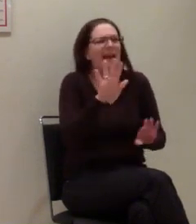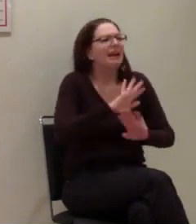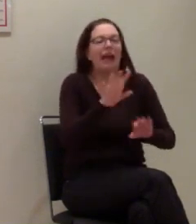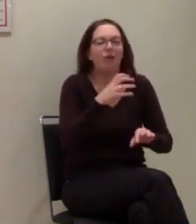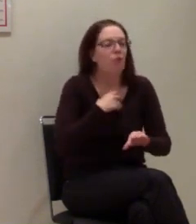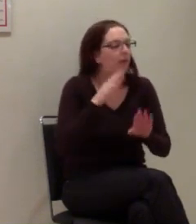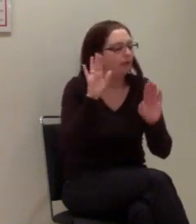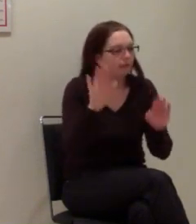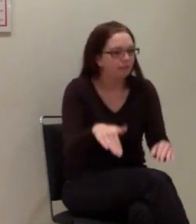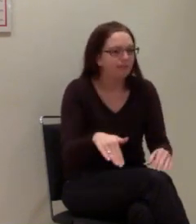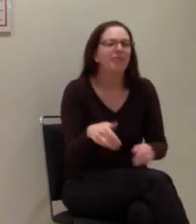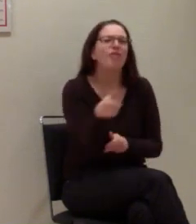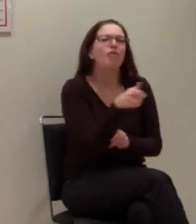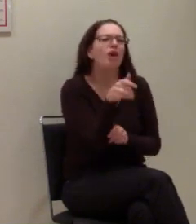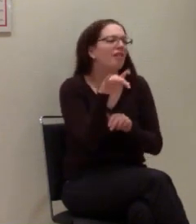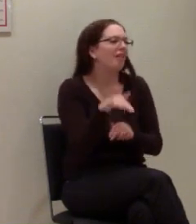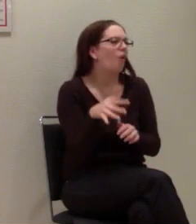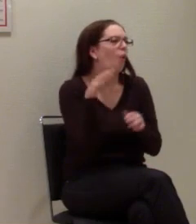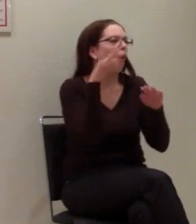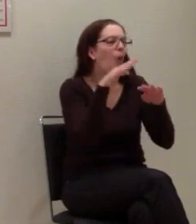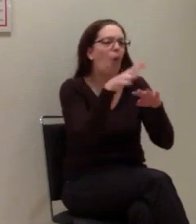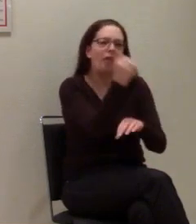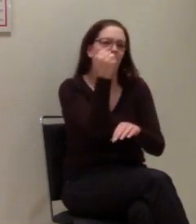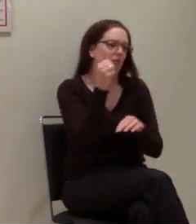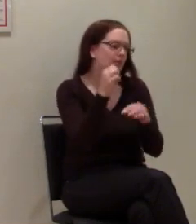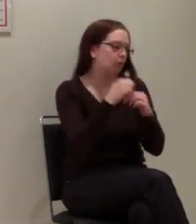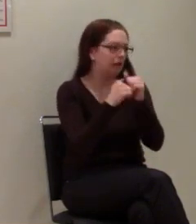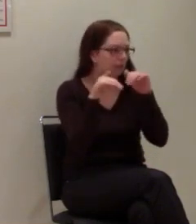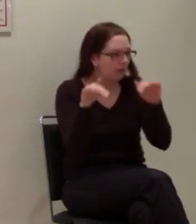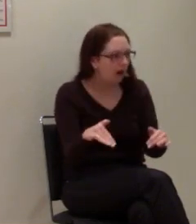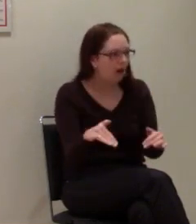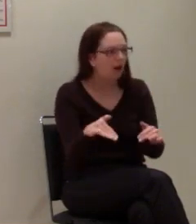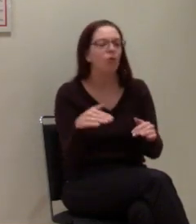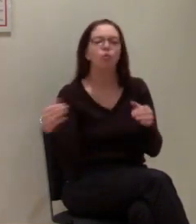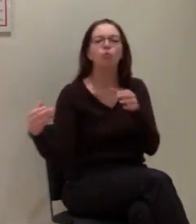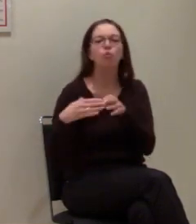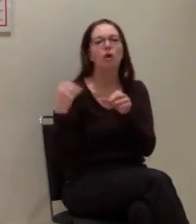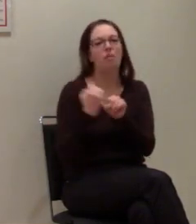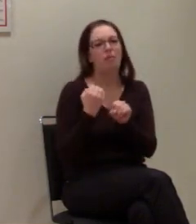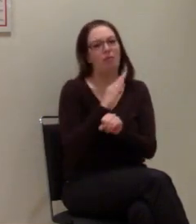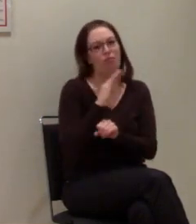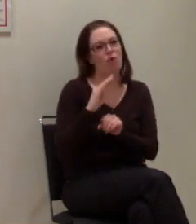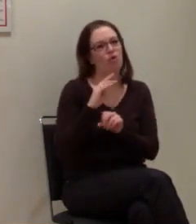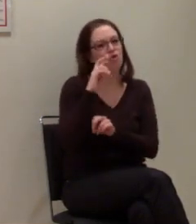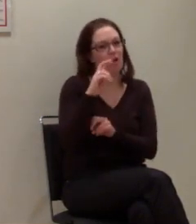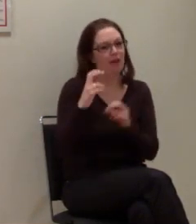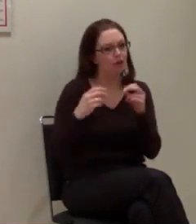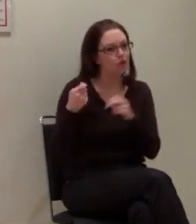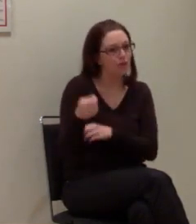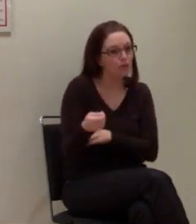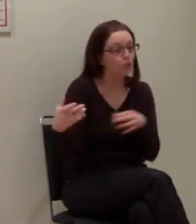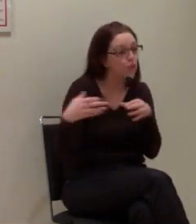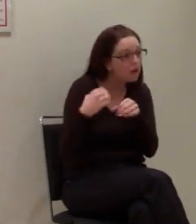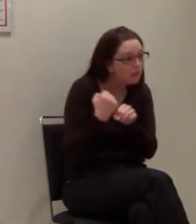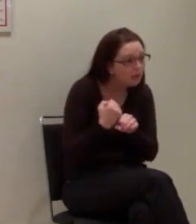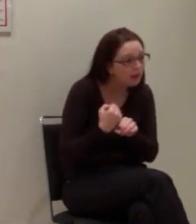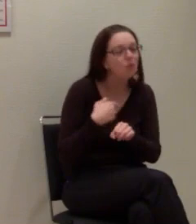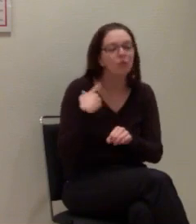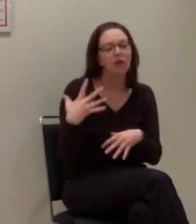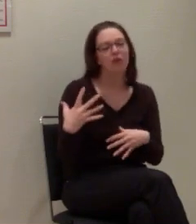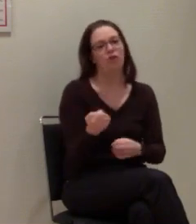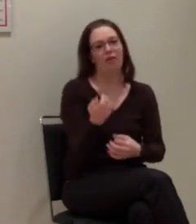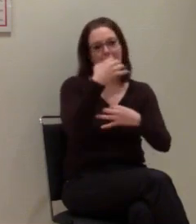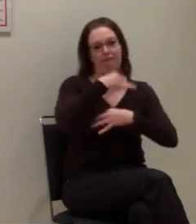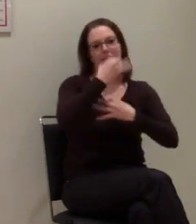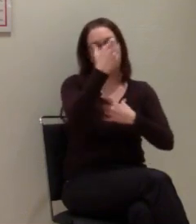da die Feuerwehr ein Ortungssystem hat und mit der Björn-Steiger-Stiftung zusammenarbeitet. Und die mich letztendlich dann mit diesem Ortungssystem